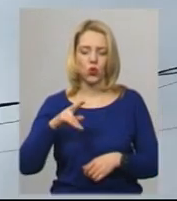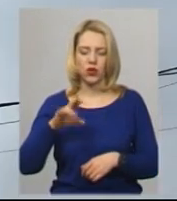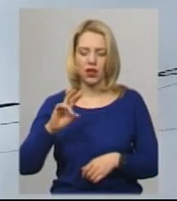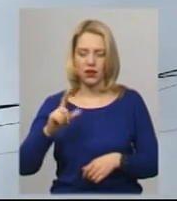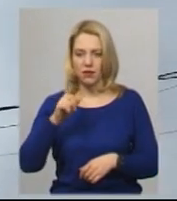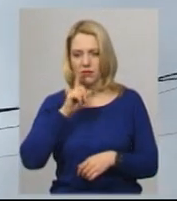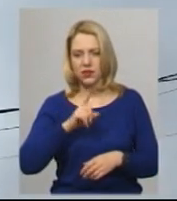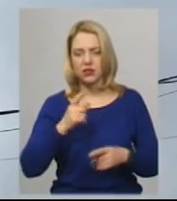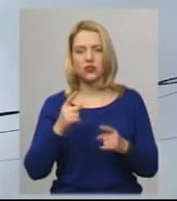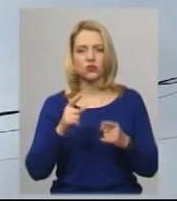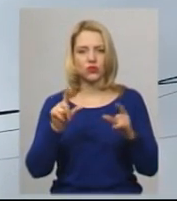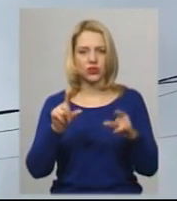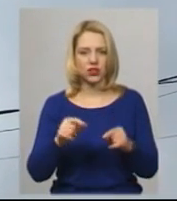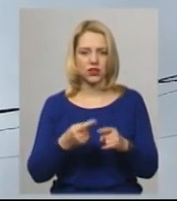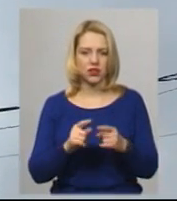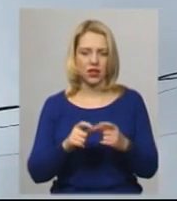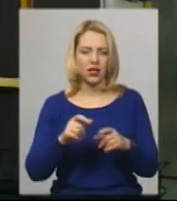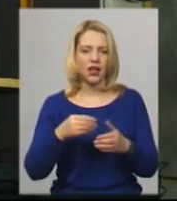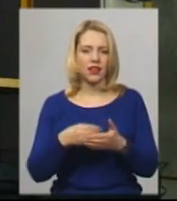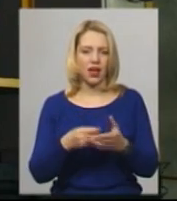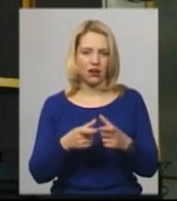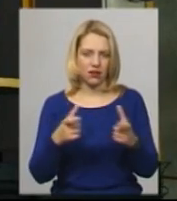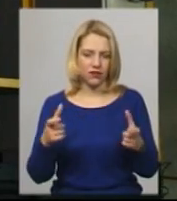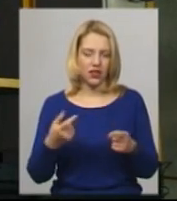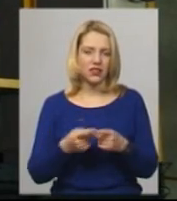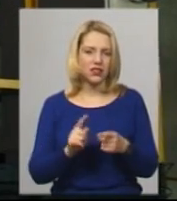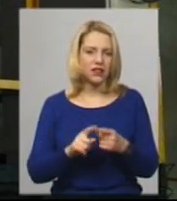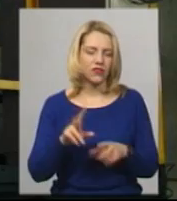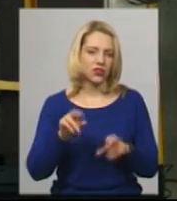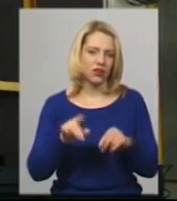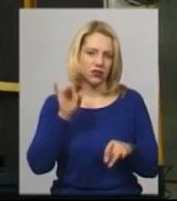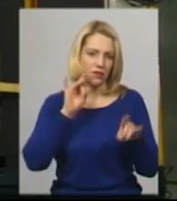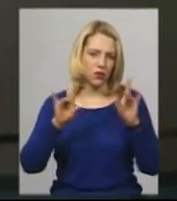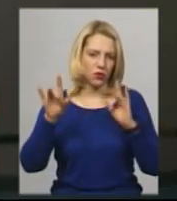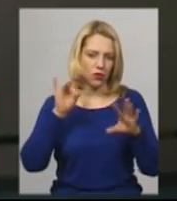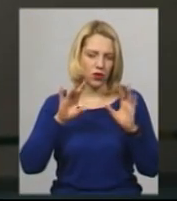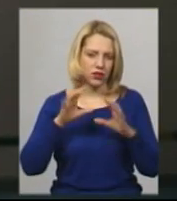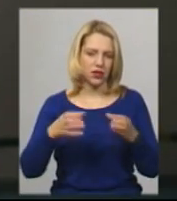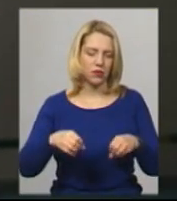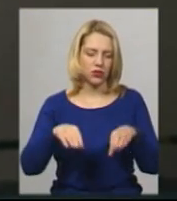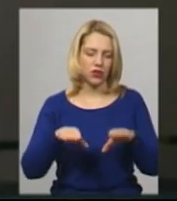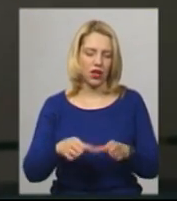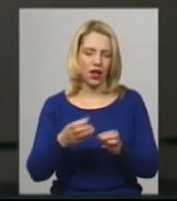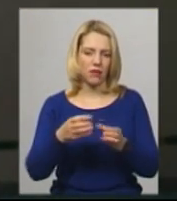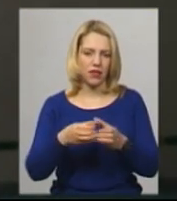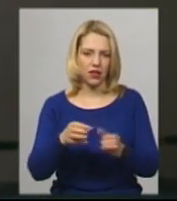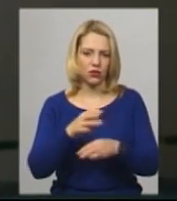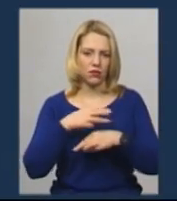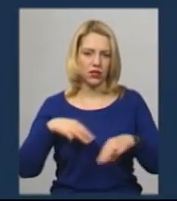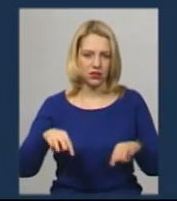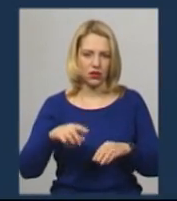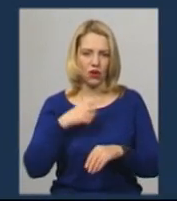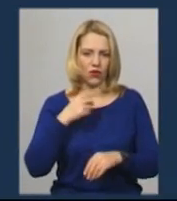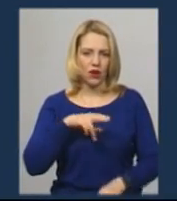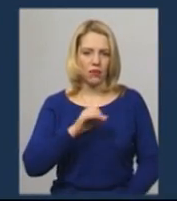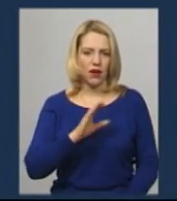тариф. Постанова уряду є популістською, вважає експерт з питань житлово-комунального господарства реанімаційного пакету реформ Святослав Павлюк.